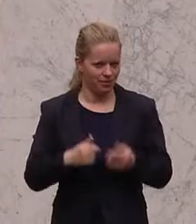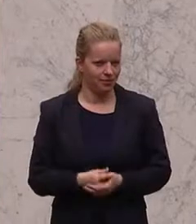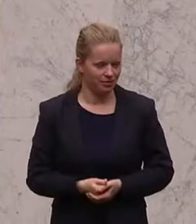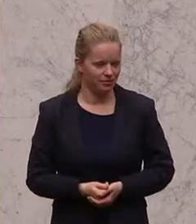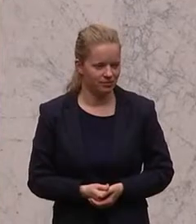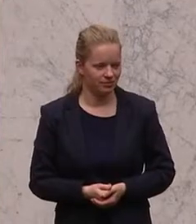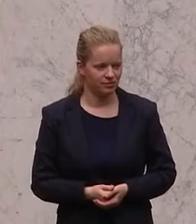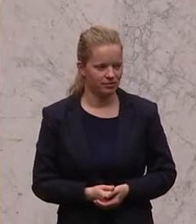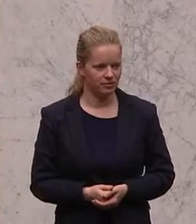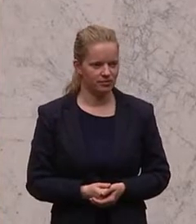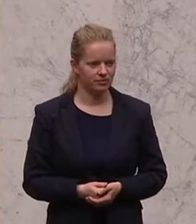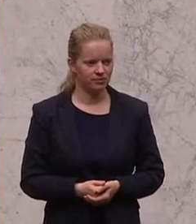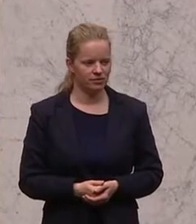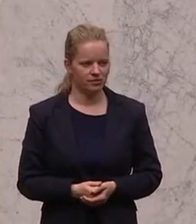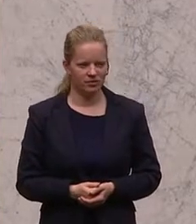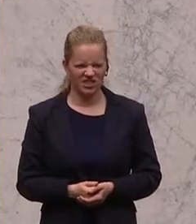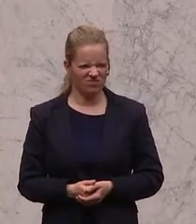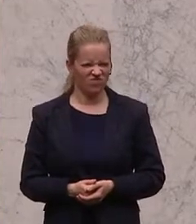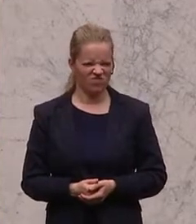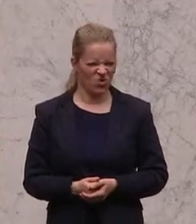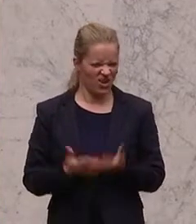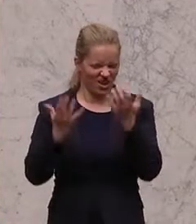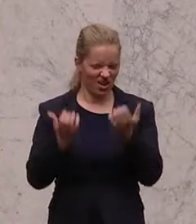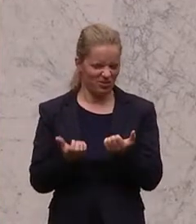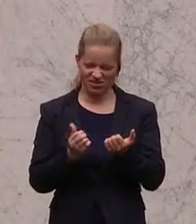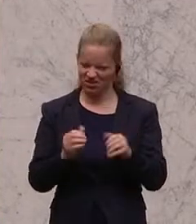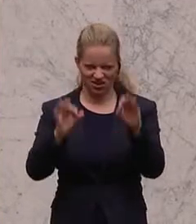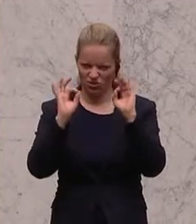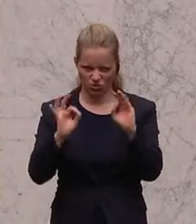hatten wir das schon einmal. Und das ist nicht ganz gut ausgegangen.